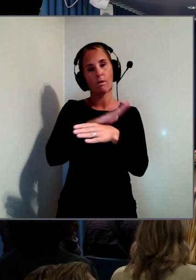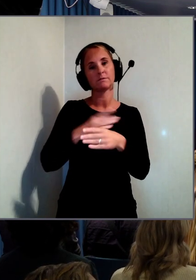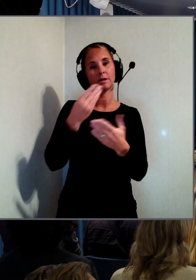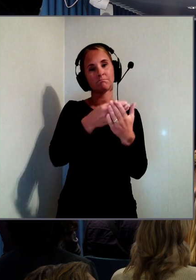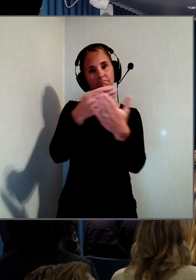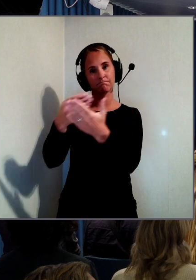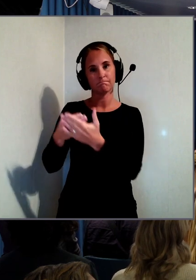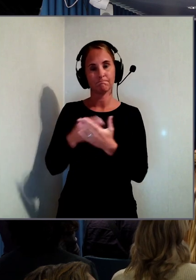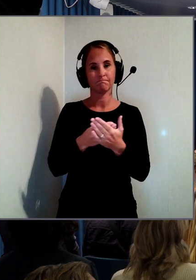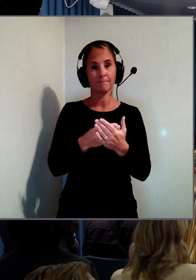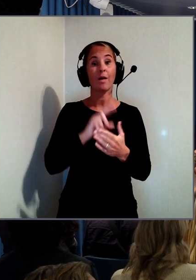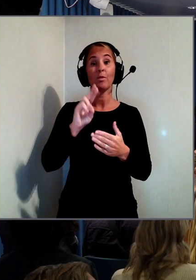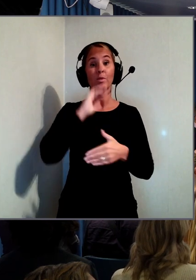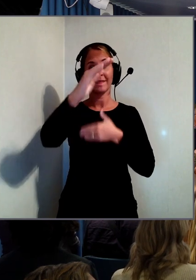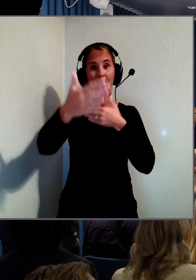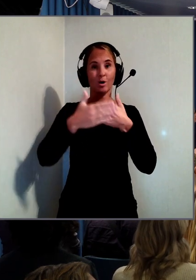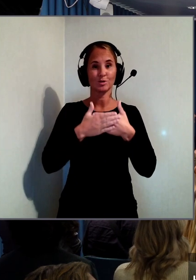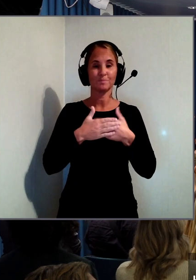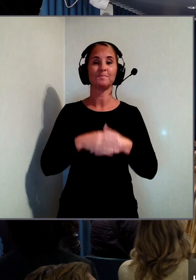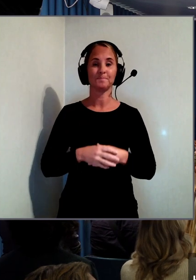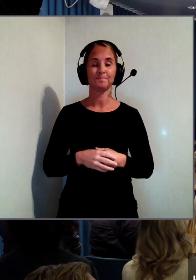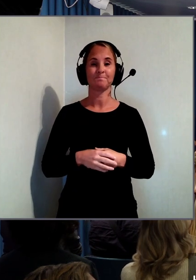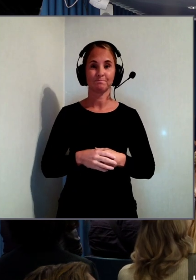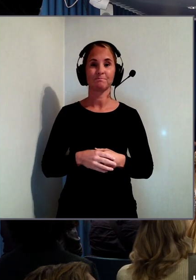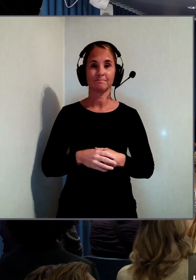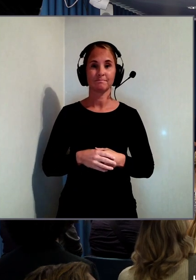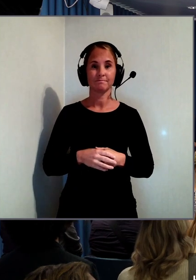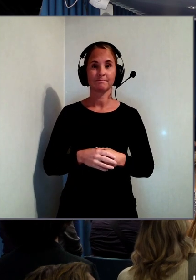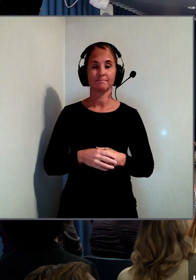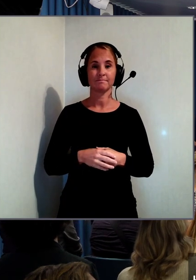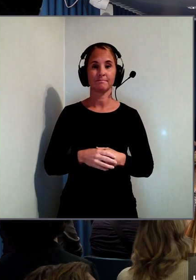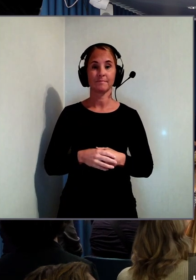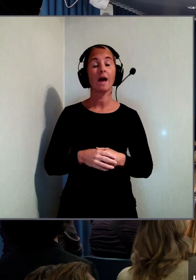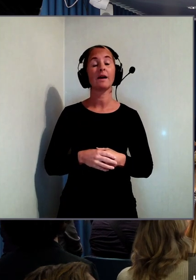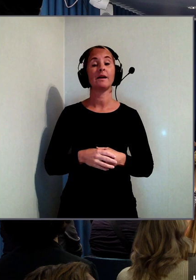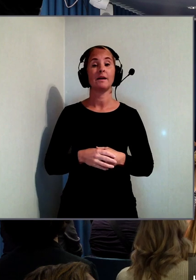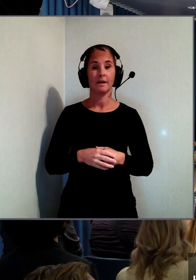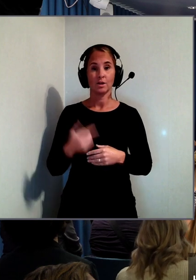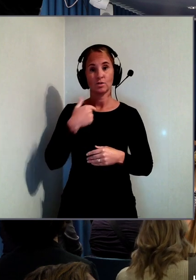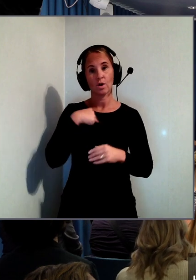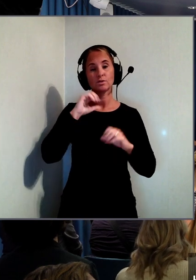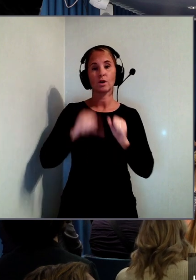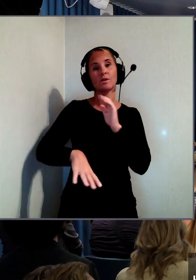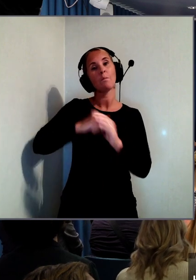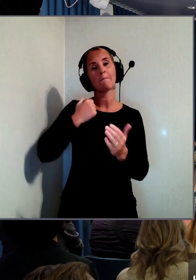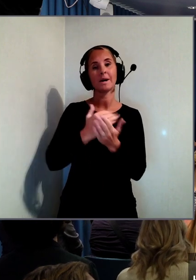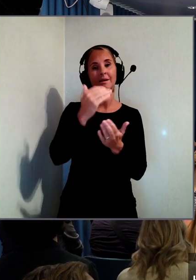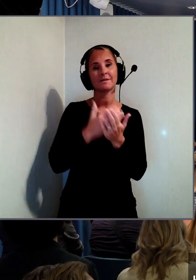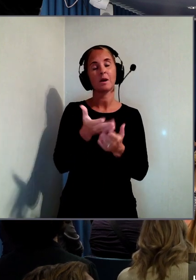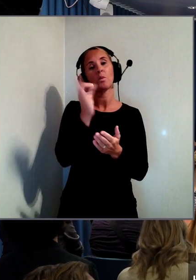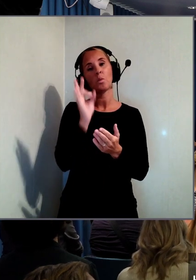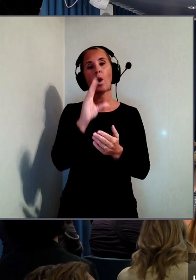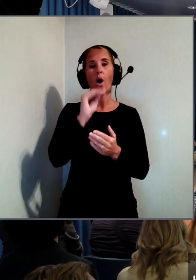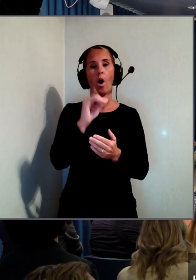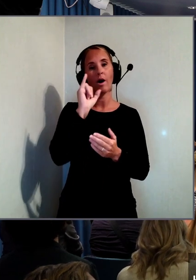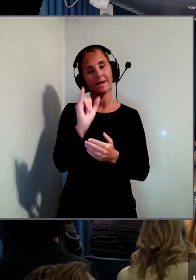Nu är vi tillbaka här. Ja, jag ska alltså prata om huruvida AI kan göra